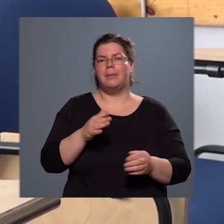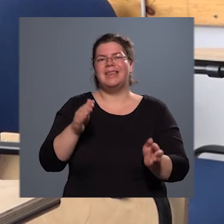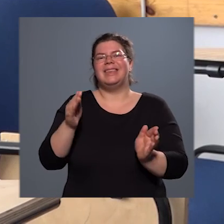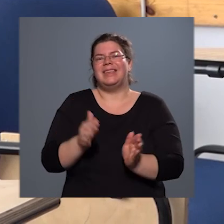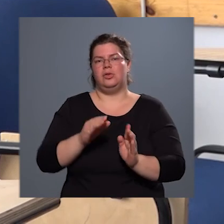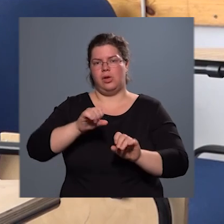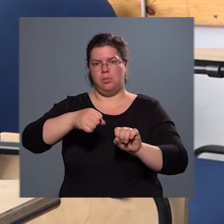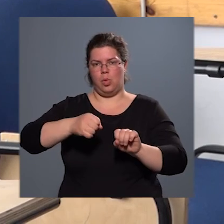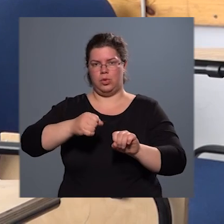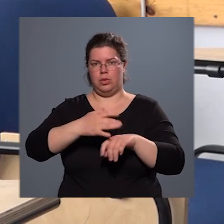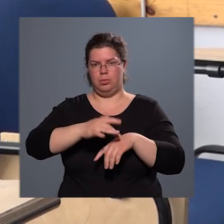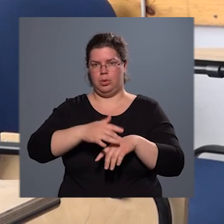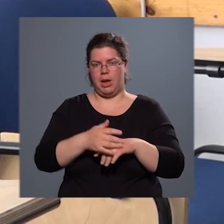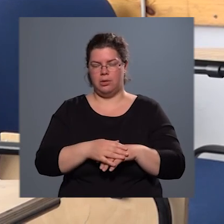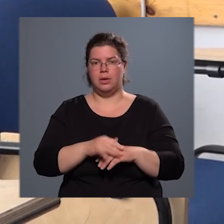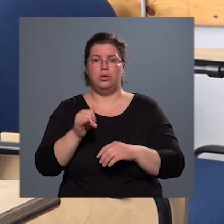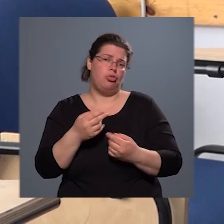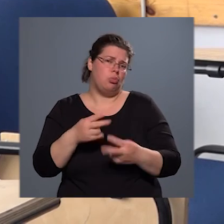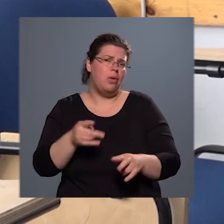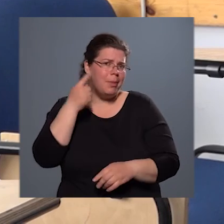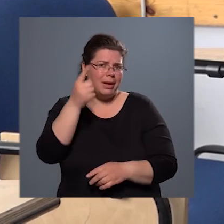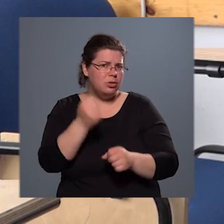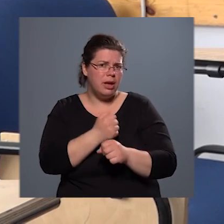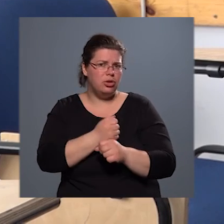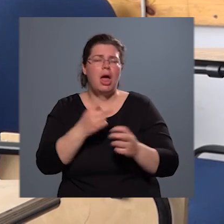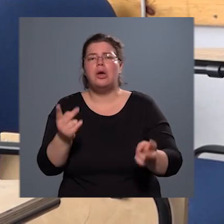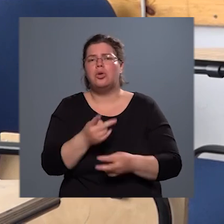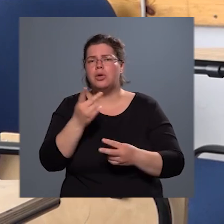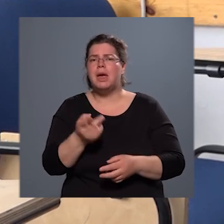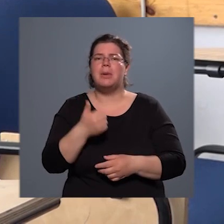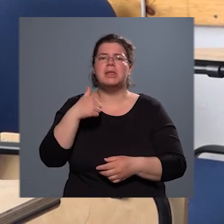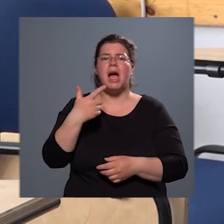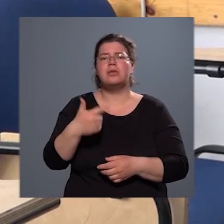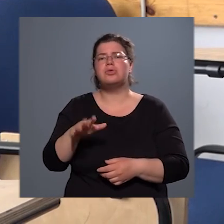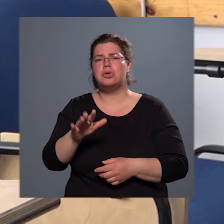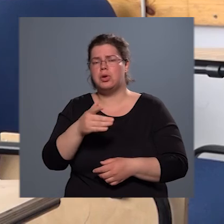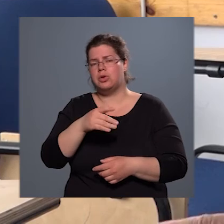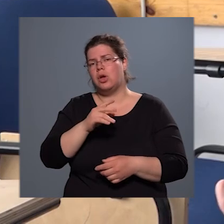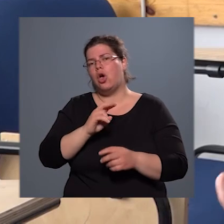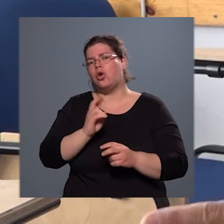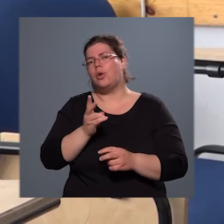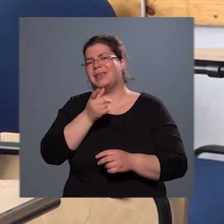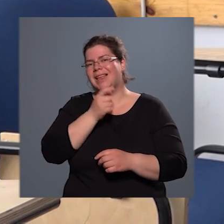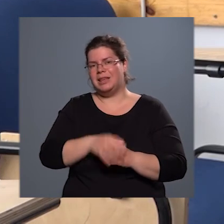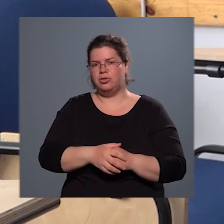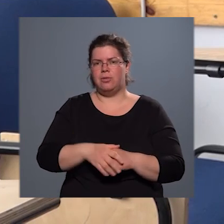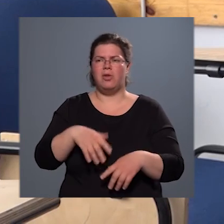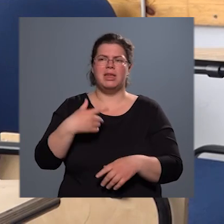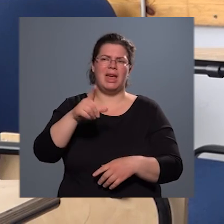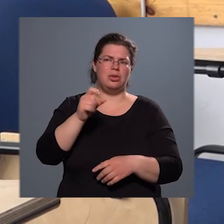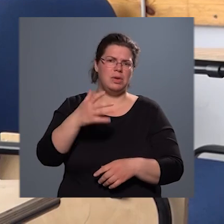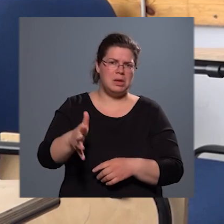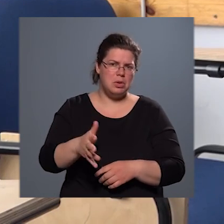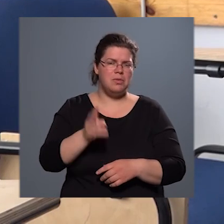próbálkozzanak, és azt bőven meg tudják csinálni, könnyen motoron, egy 125 köbcentisen, illetve 250 köbcentisen,